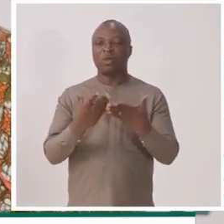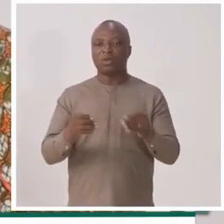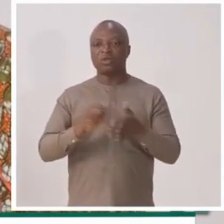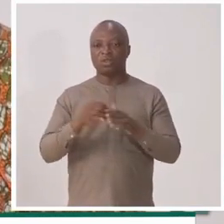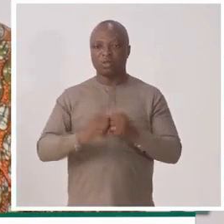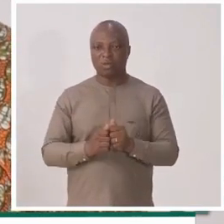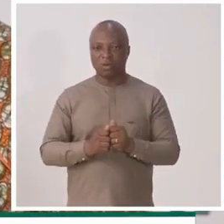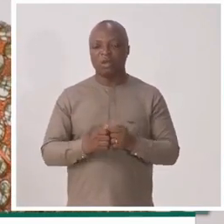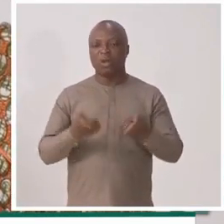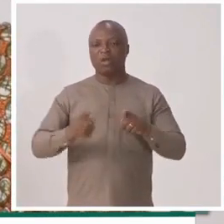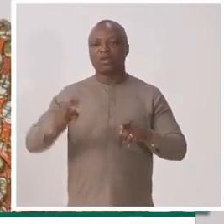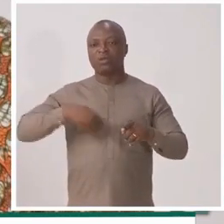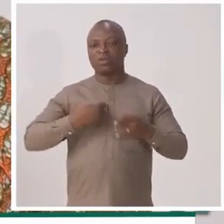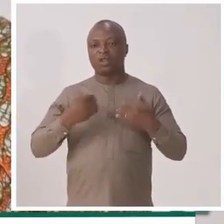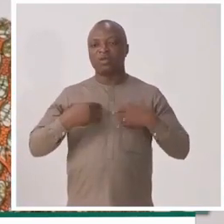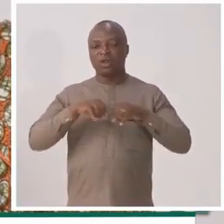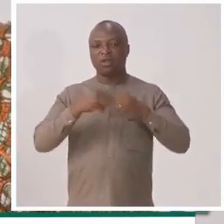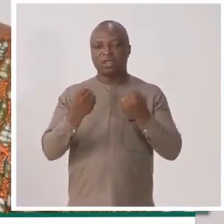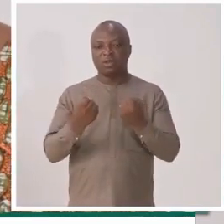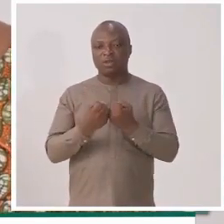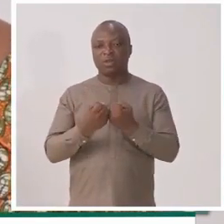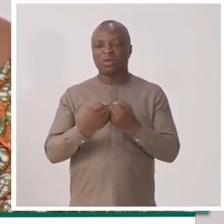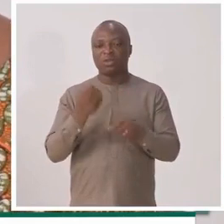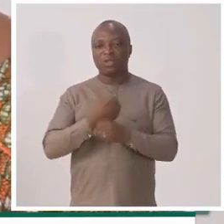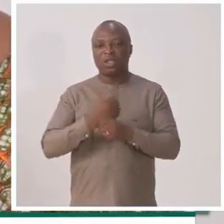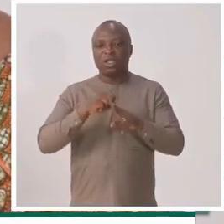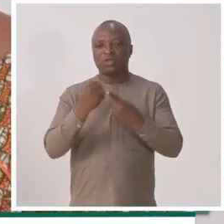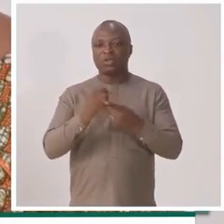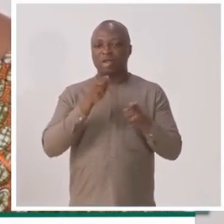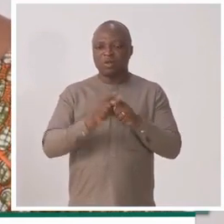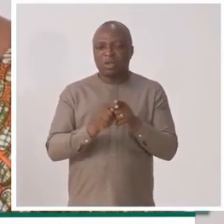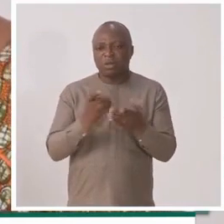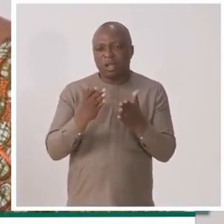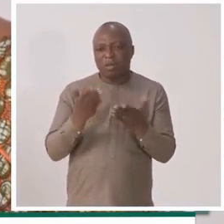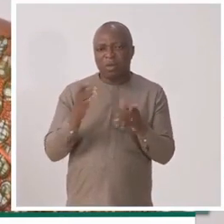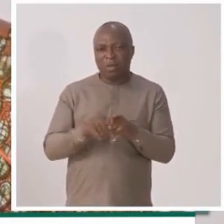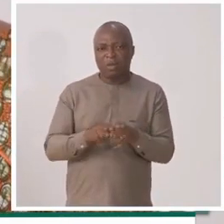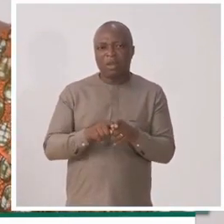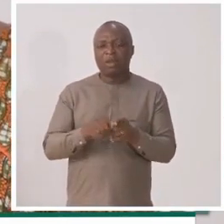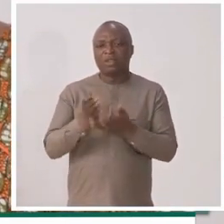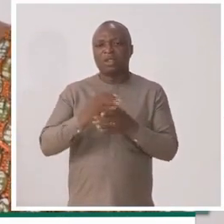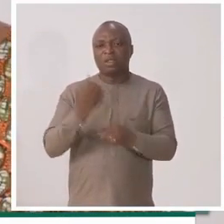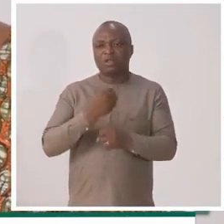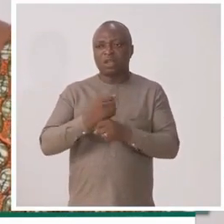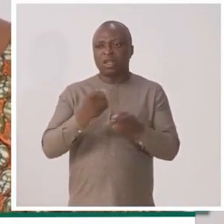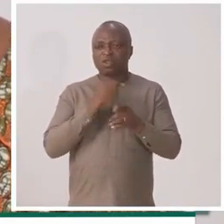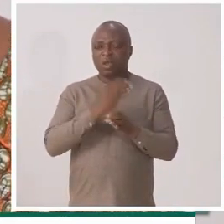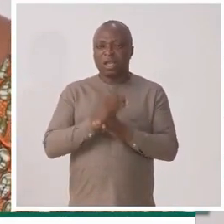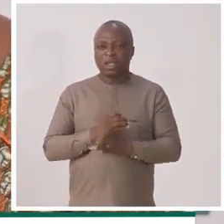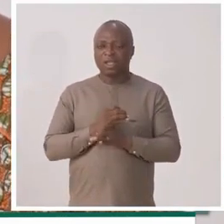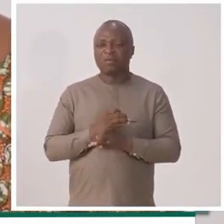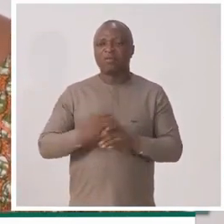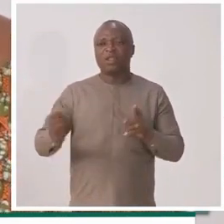de relever ces défis. Lorsque vous allez au niveau du secteur des carrières, la situation est à peu près la même, les exploitations, lorsqu'elles ne sont pas